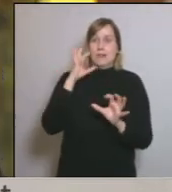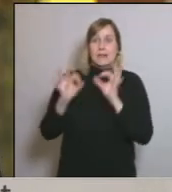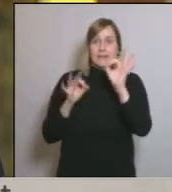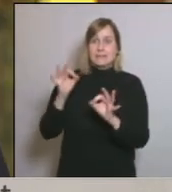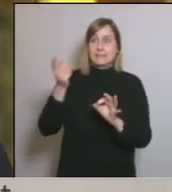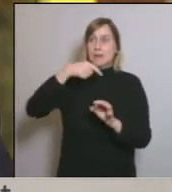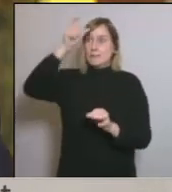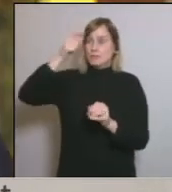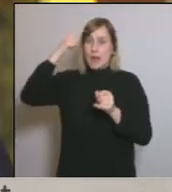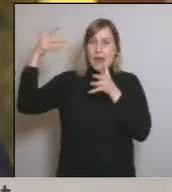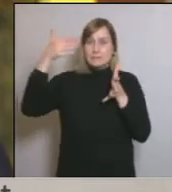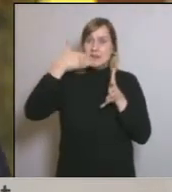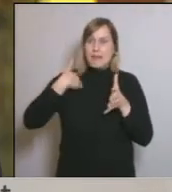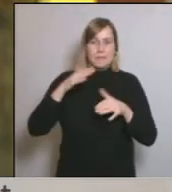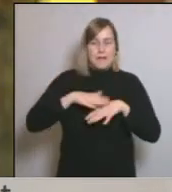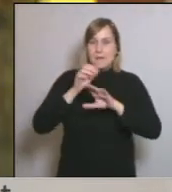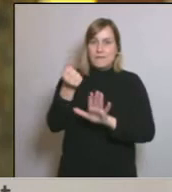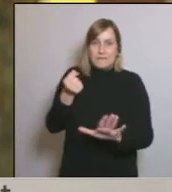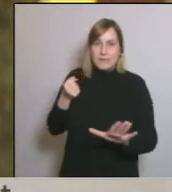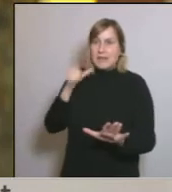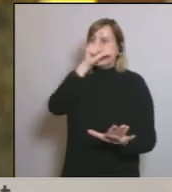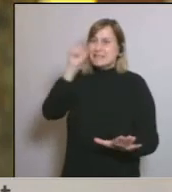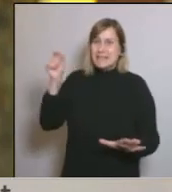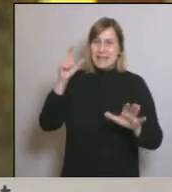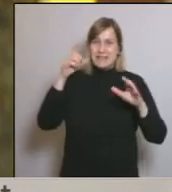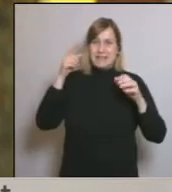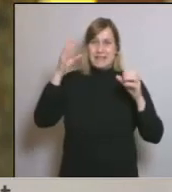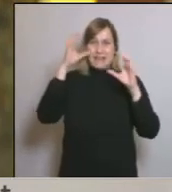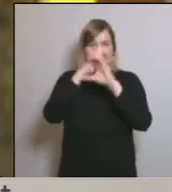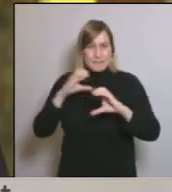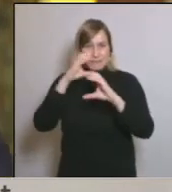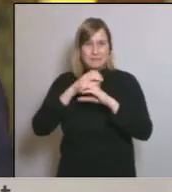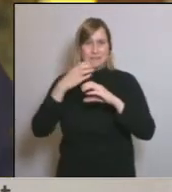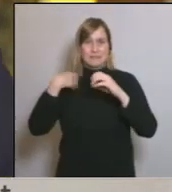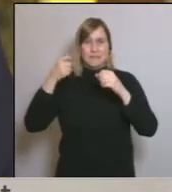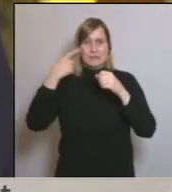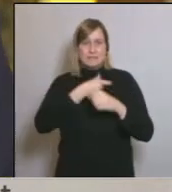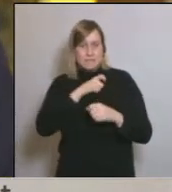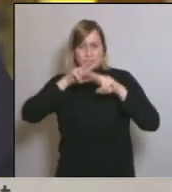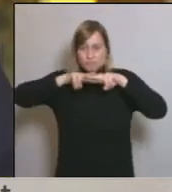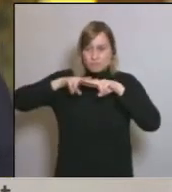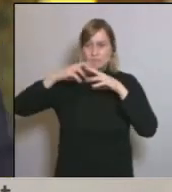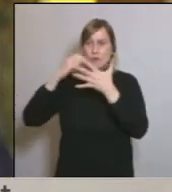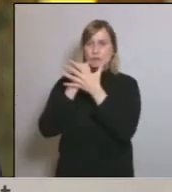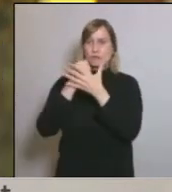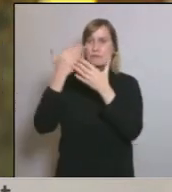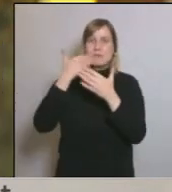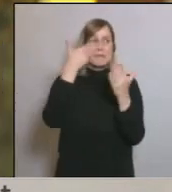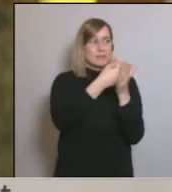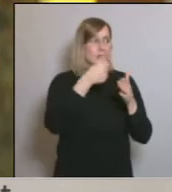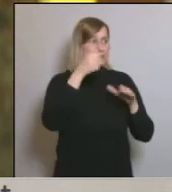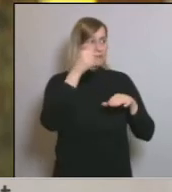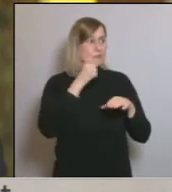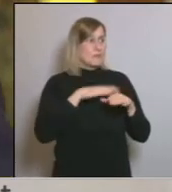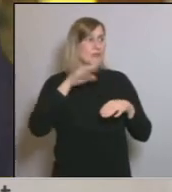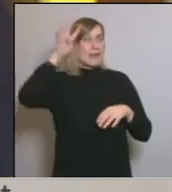demanant que actuem. 70 investigadors i científics espanyols han demanat al govern espanyol que es tanqui Catalunya